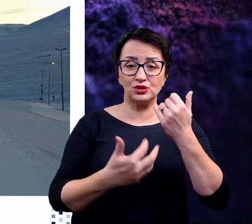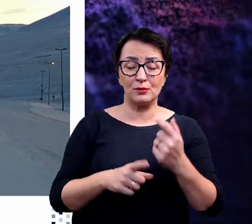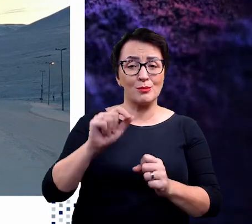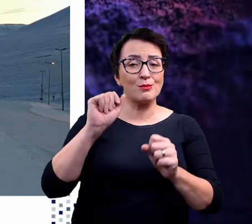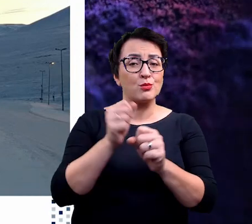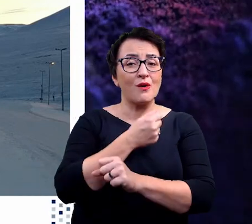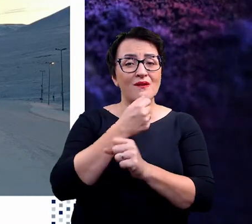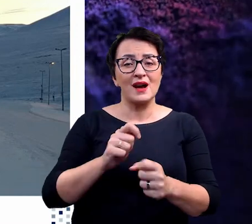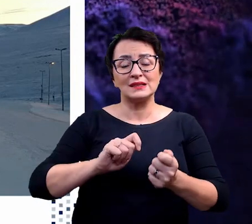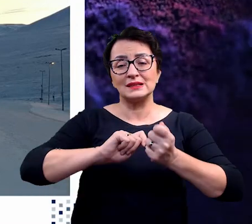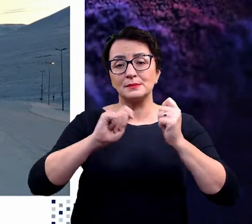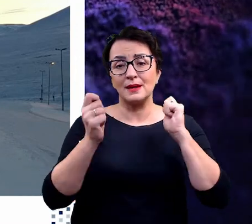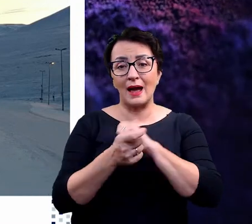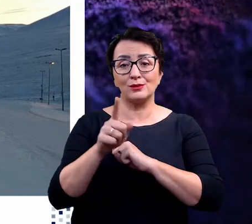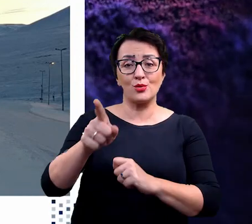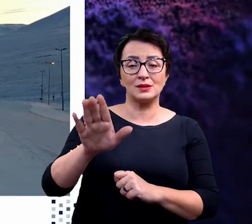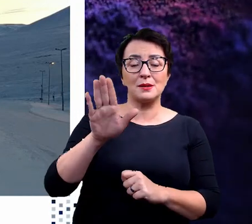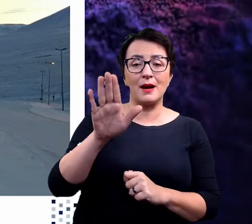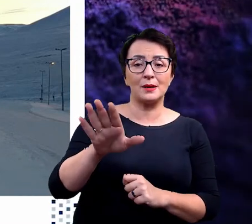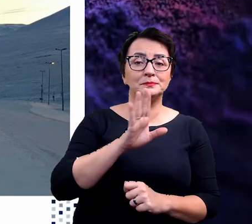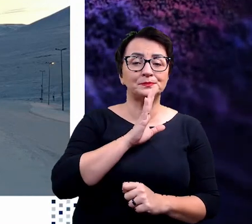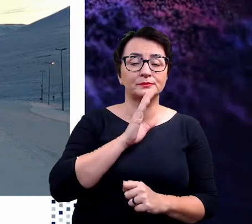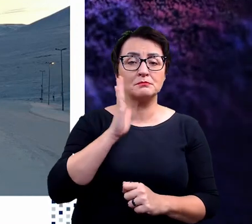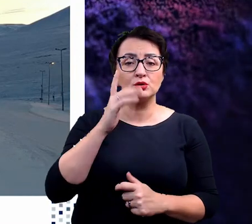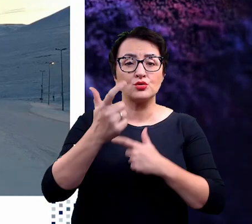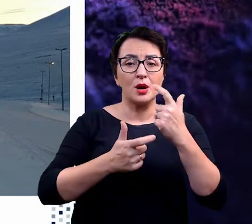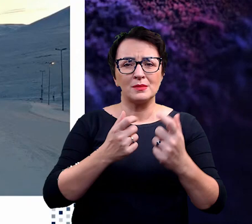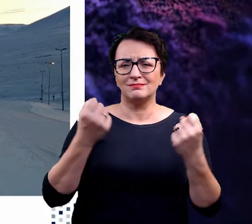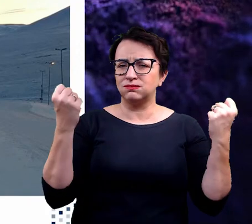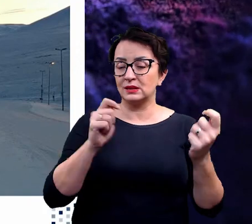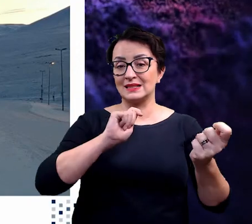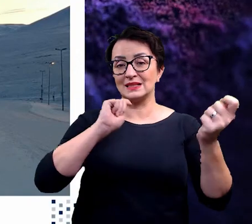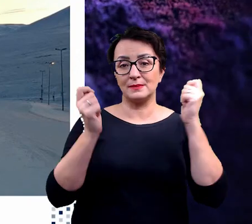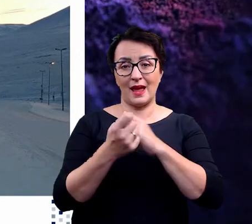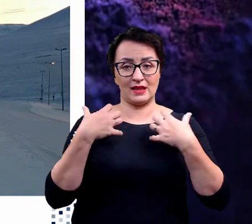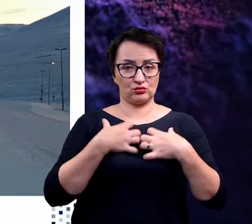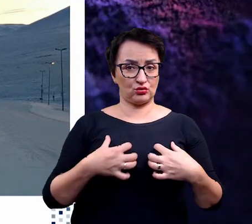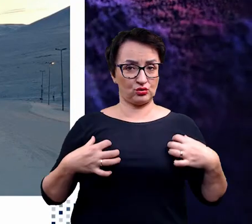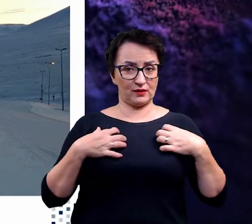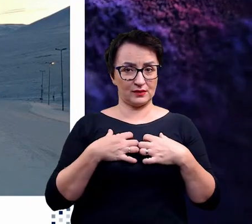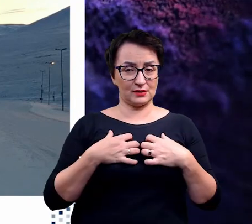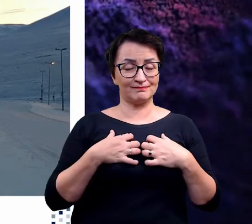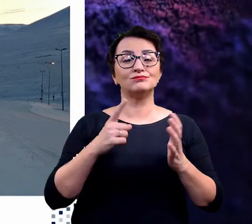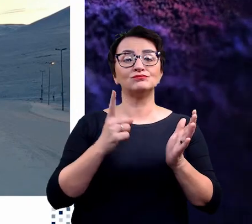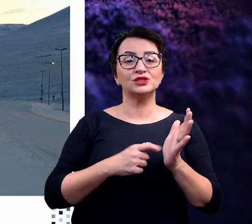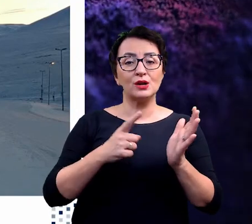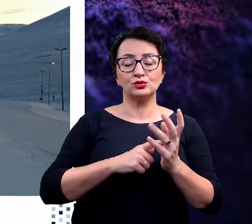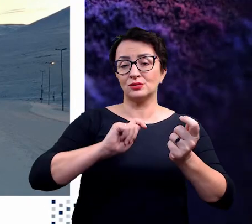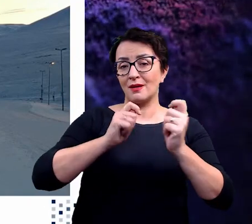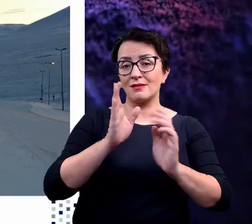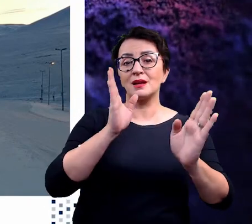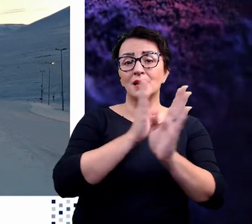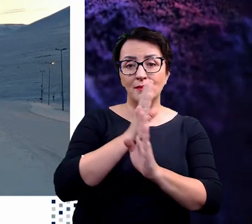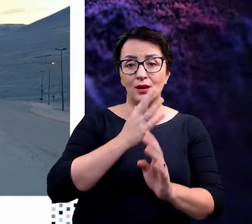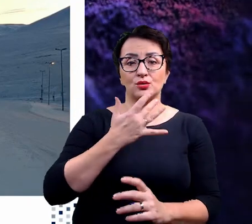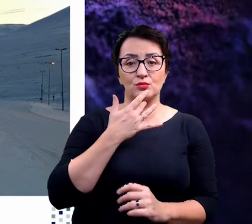poważne i same w sobie mają potencjał do wywołania potężnych zmian w środowisku. I zwykle, kiedy mówi się o zmianie klimatu, to